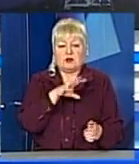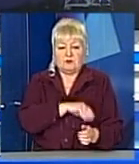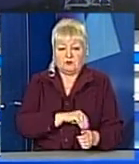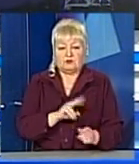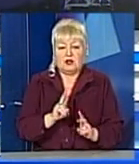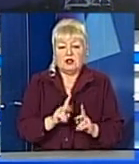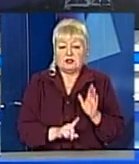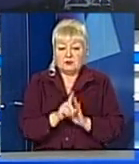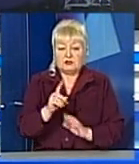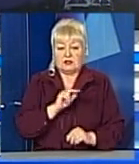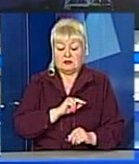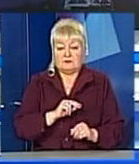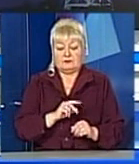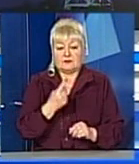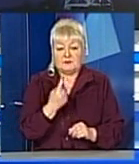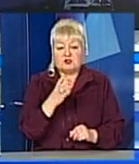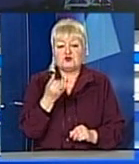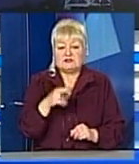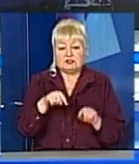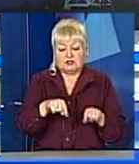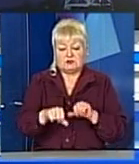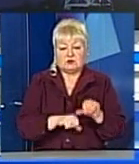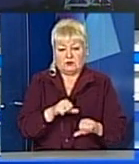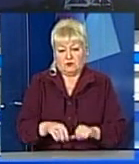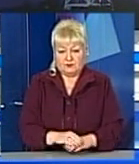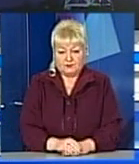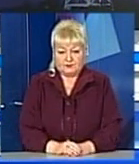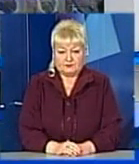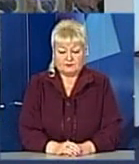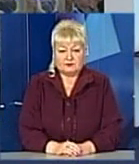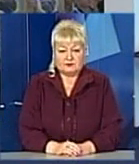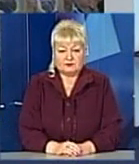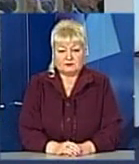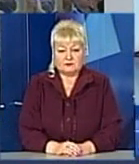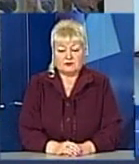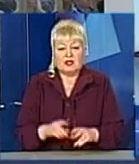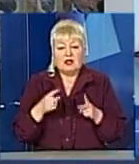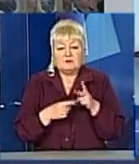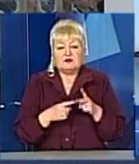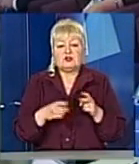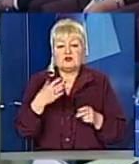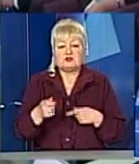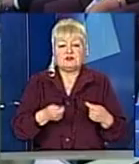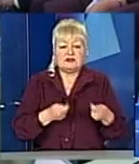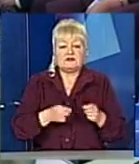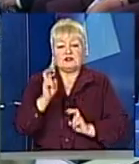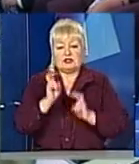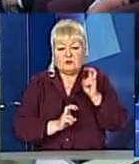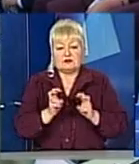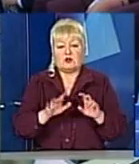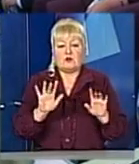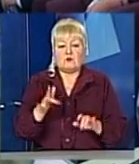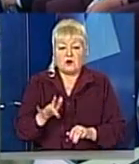які увійшли в дію з 1 січня цього року. Докладніше – Марта Янко. Майже півтори сотні керівників, підприємств та